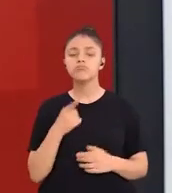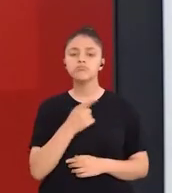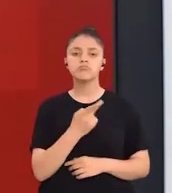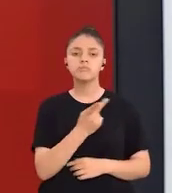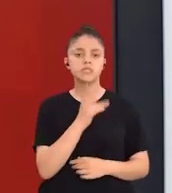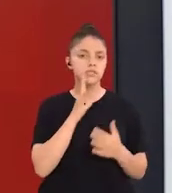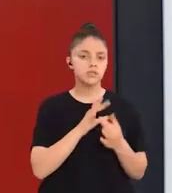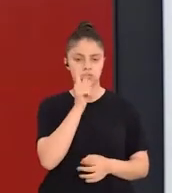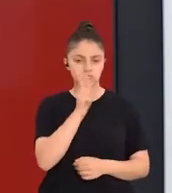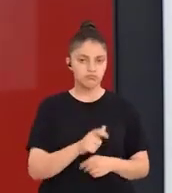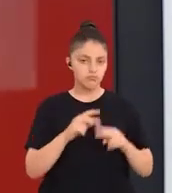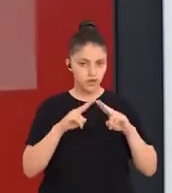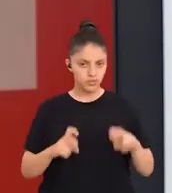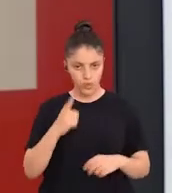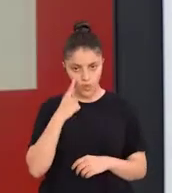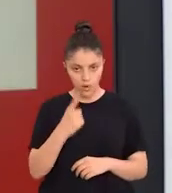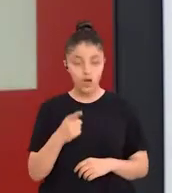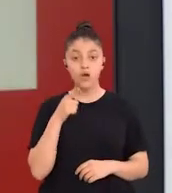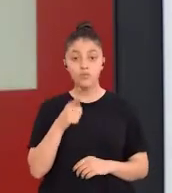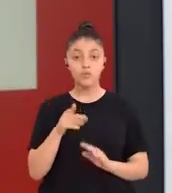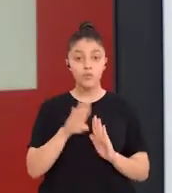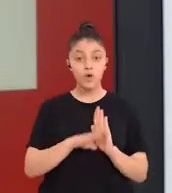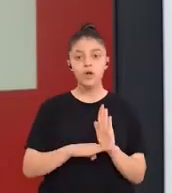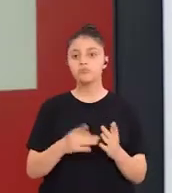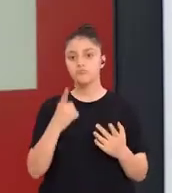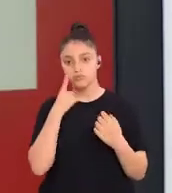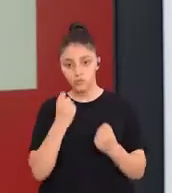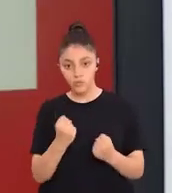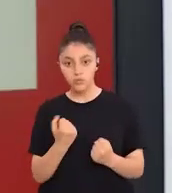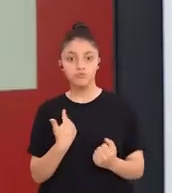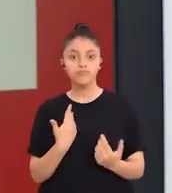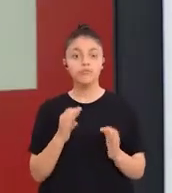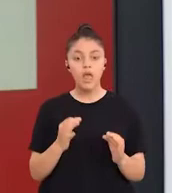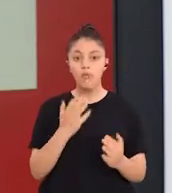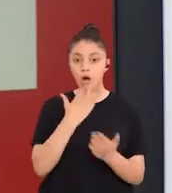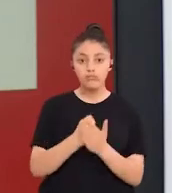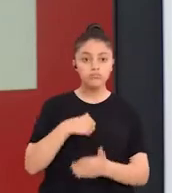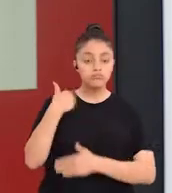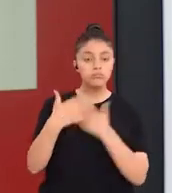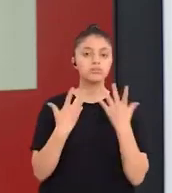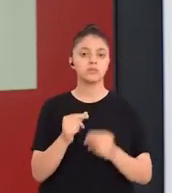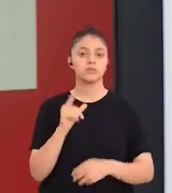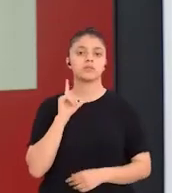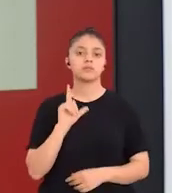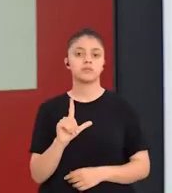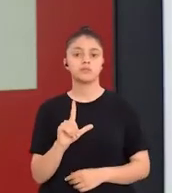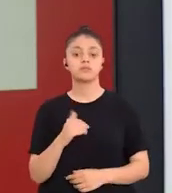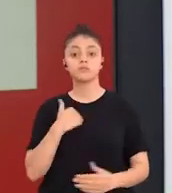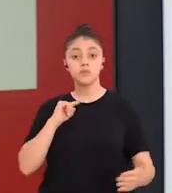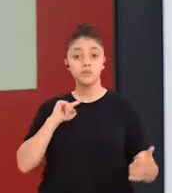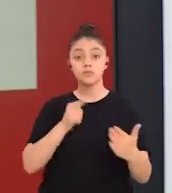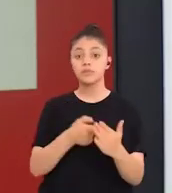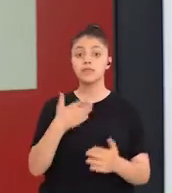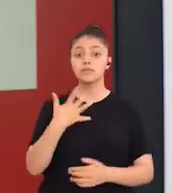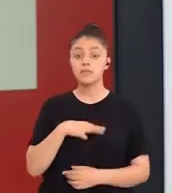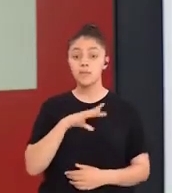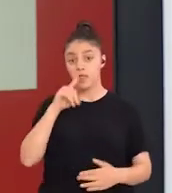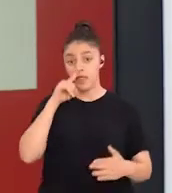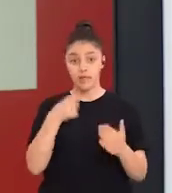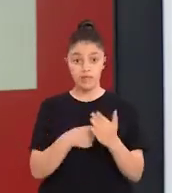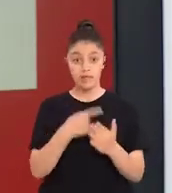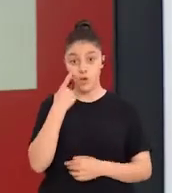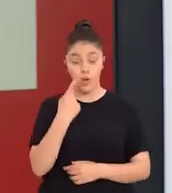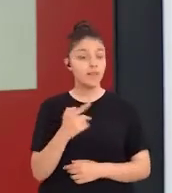Oysel ve Hankins programların dinamik olmaları gerektiğini, yaşaması gerektiğini ve ulaşılmaya çalışılan